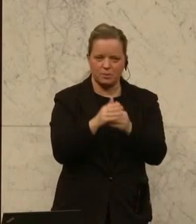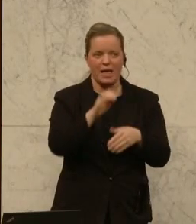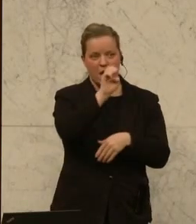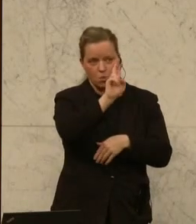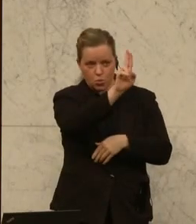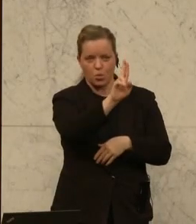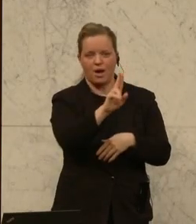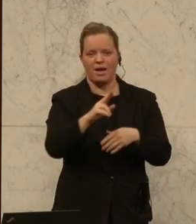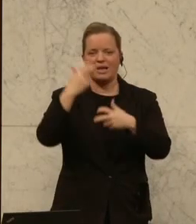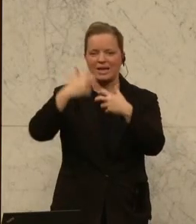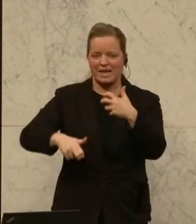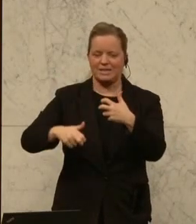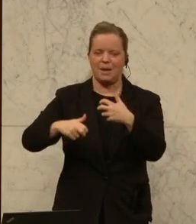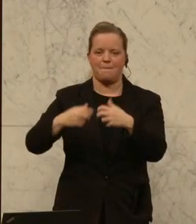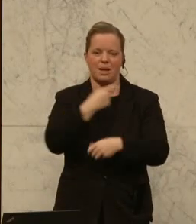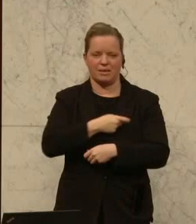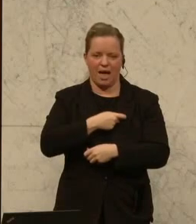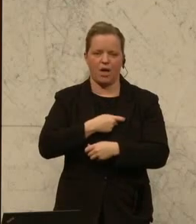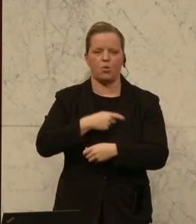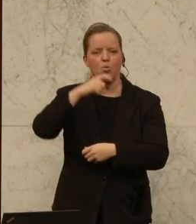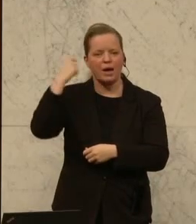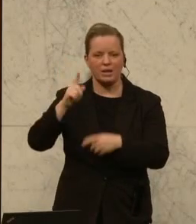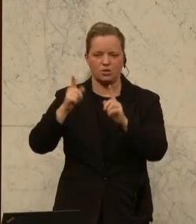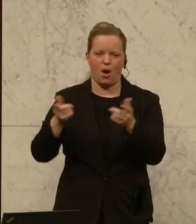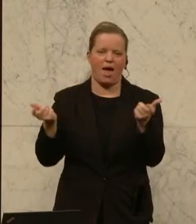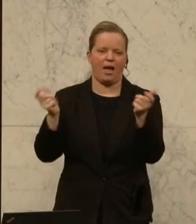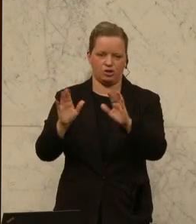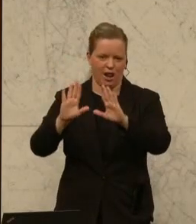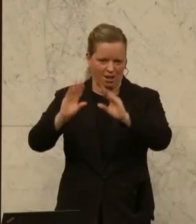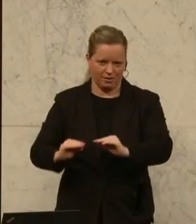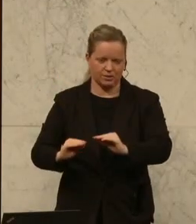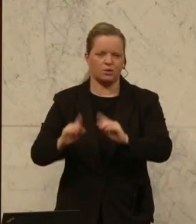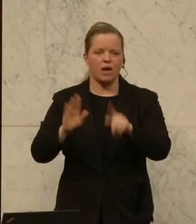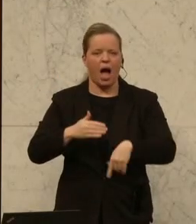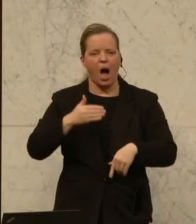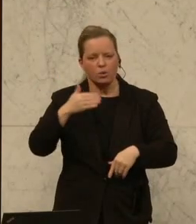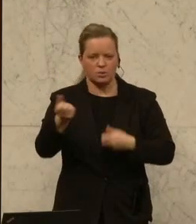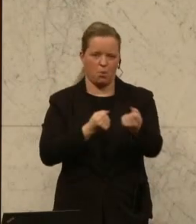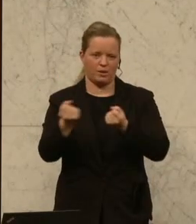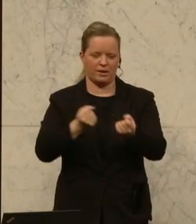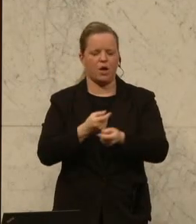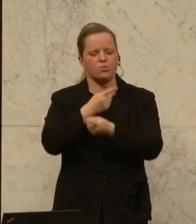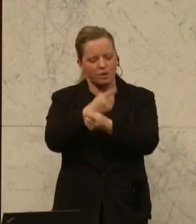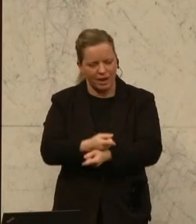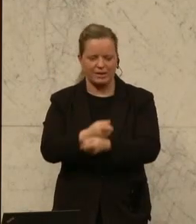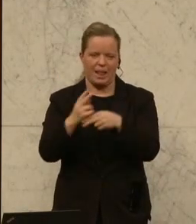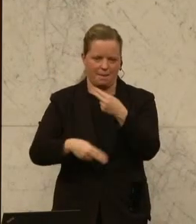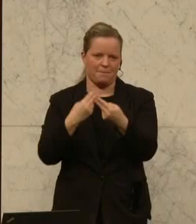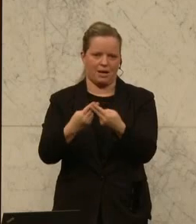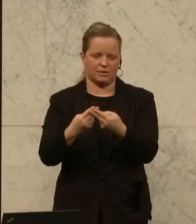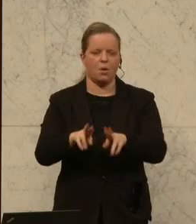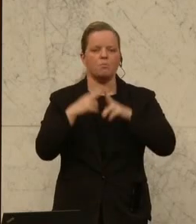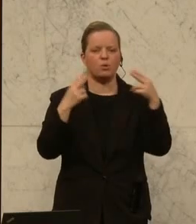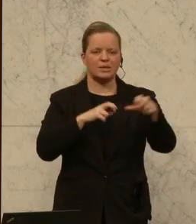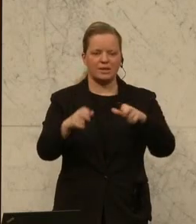Union an die Kriegspartei Ukraine einzustellen und einer dem Neutralitätsgebot entsprechende Außenpolitik wiederherzustellen. Darüber hinaus wird die Bundesregierung